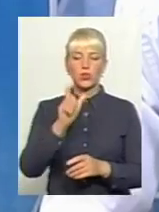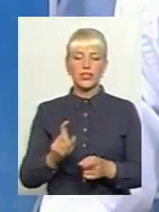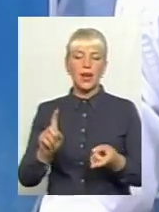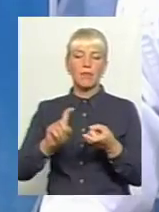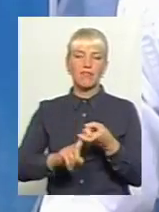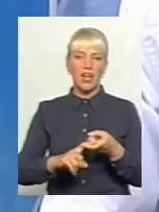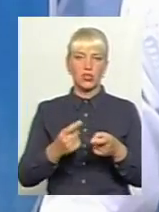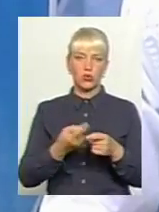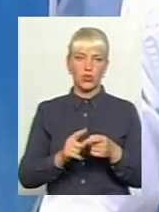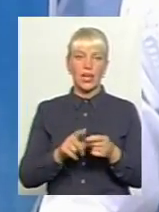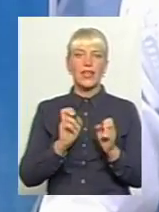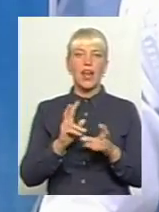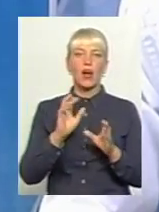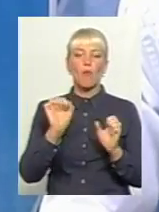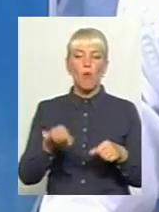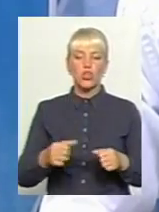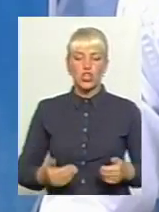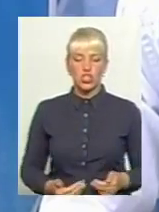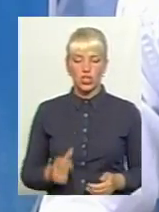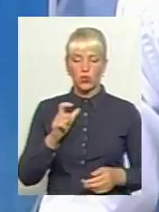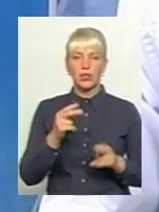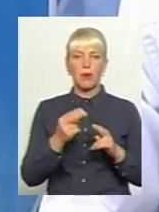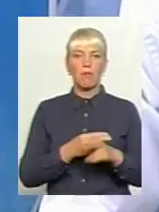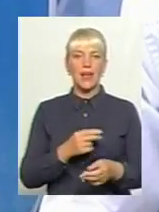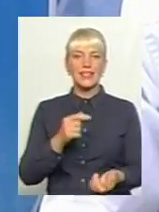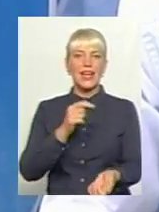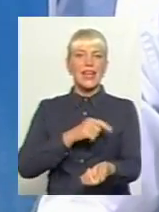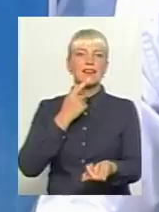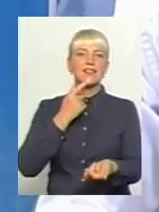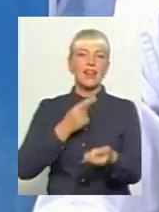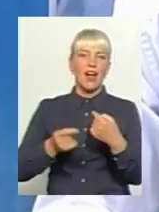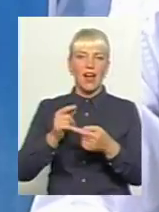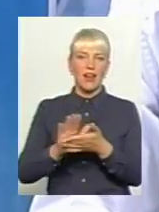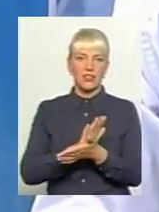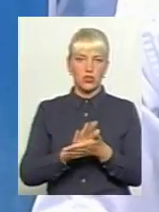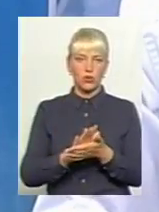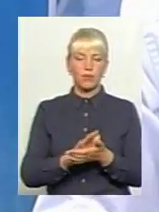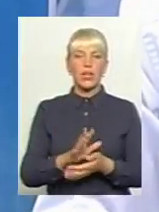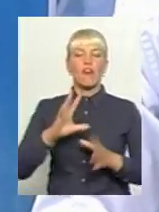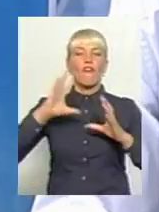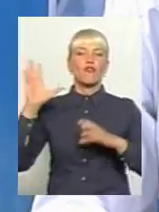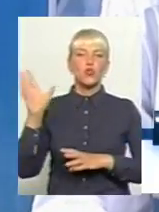людина без діалізу? Який є вихід? У всьому світі є три так називаємо